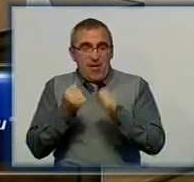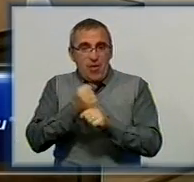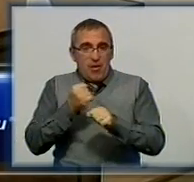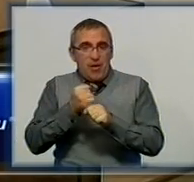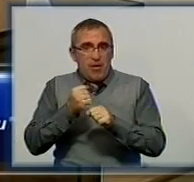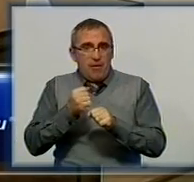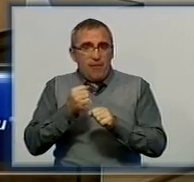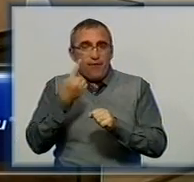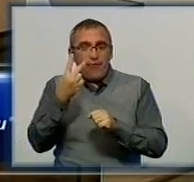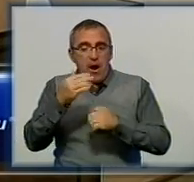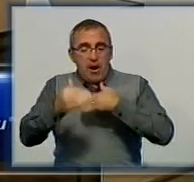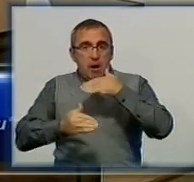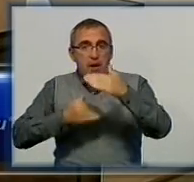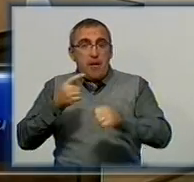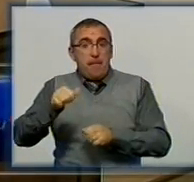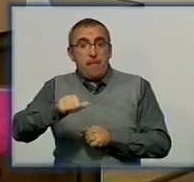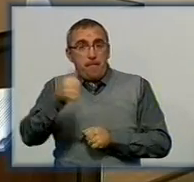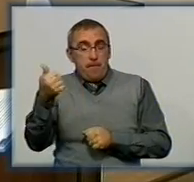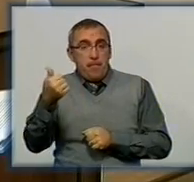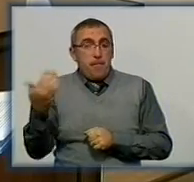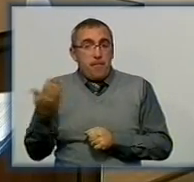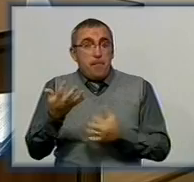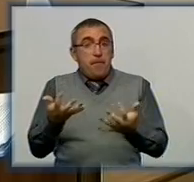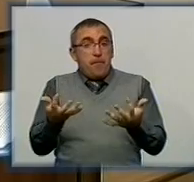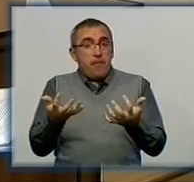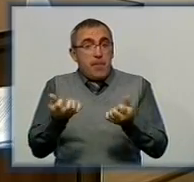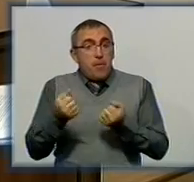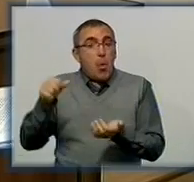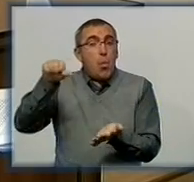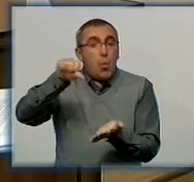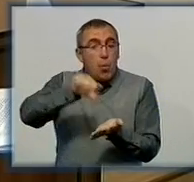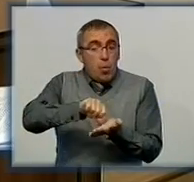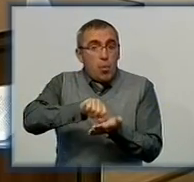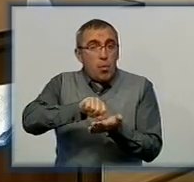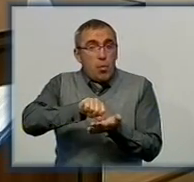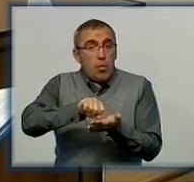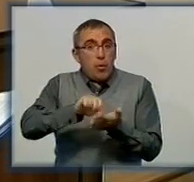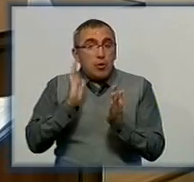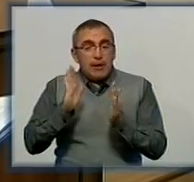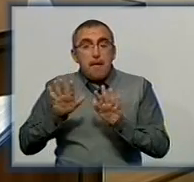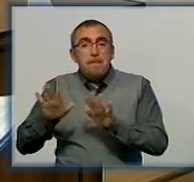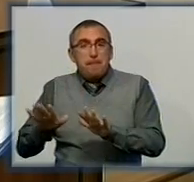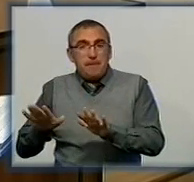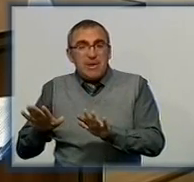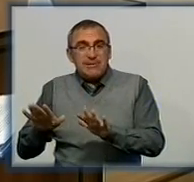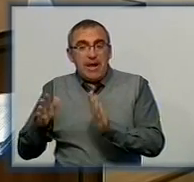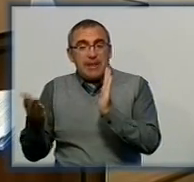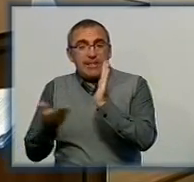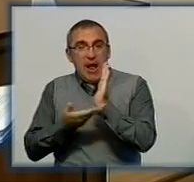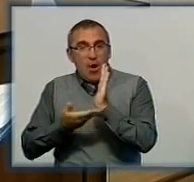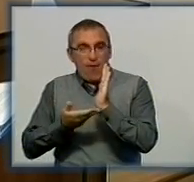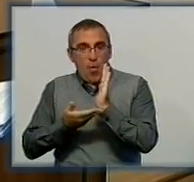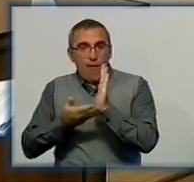'язкових етапи. В першому, з яких приймають участь виключно місцеві деревовиробники,